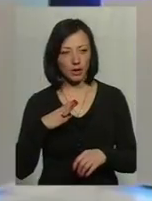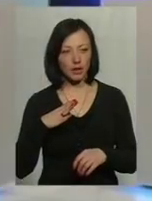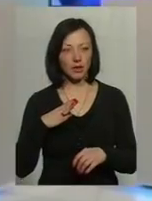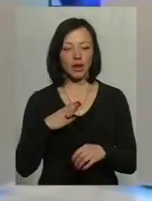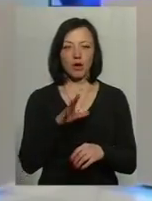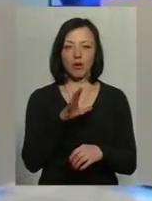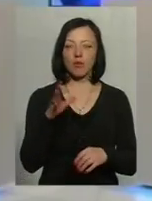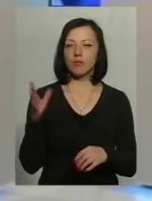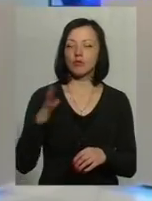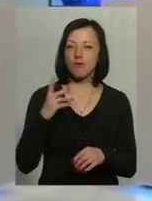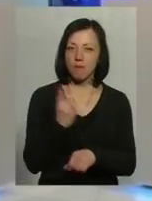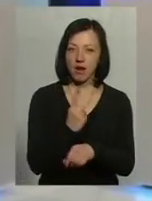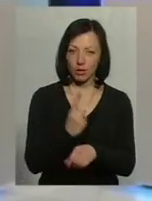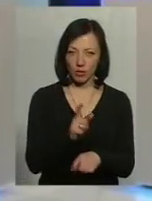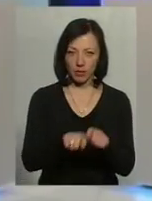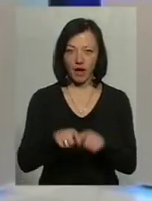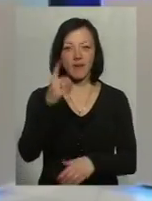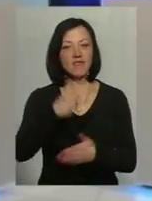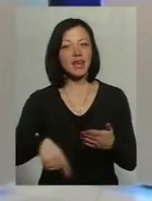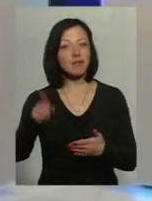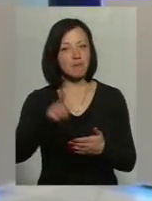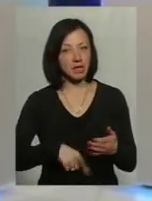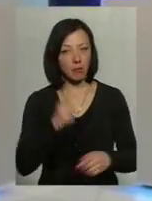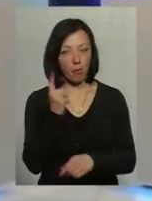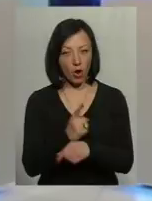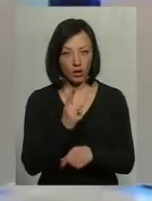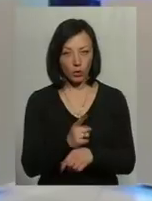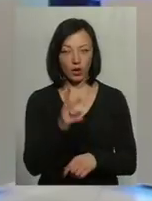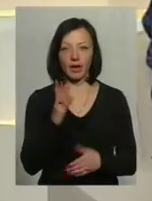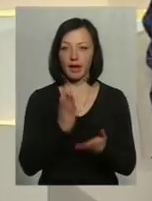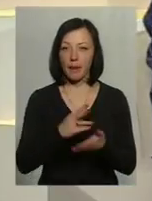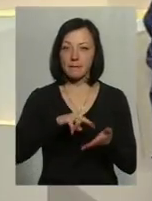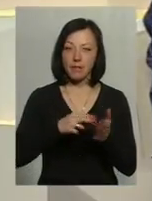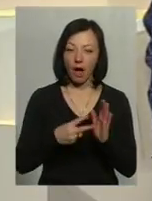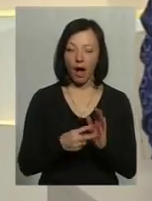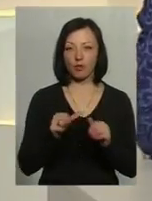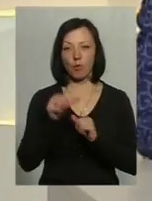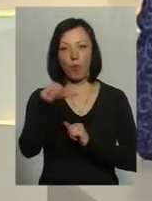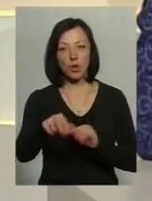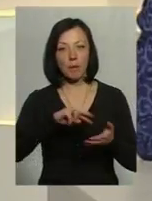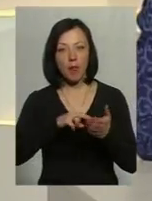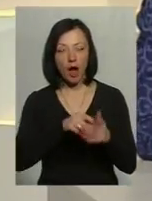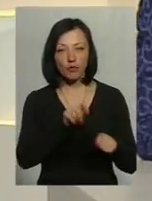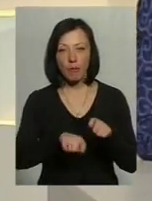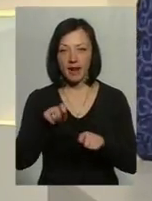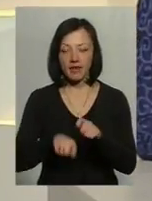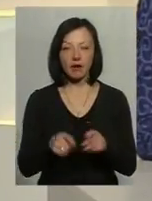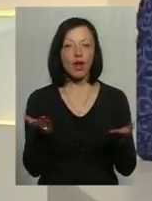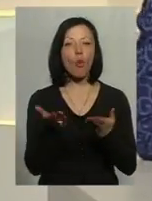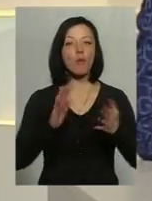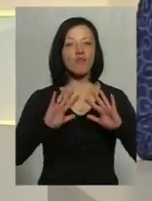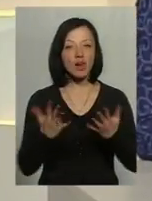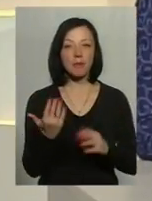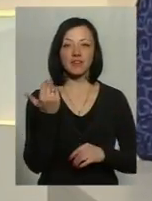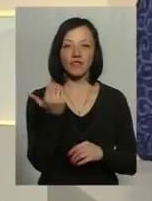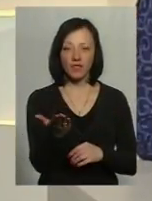був мораторій. Відмінений мораторій, є планові, є позапланові. В якому випадку